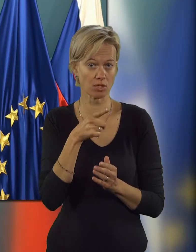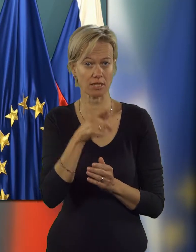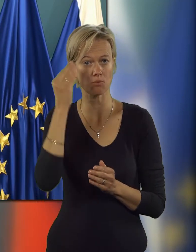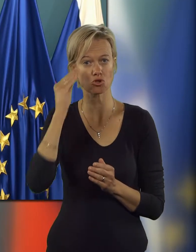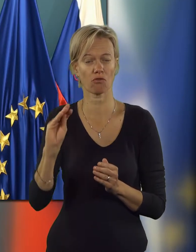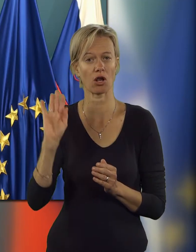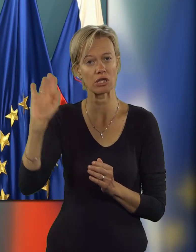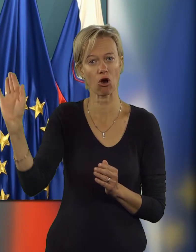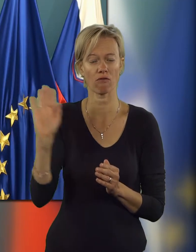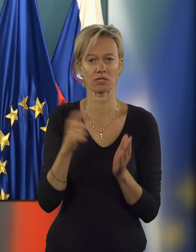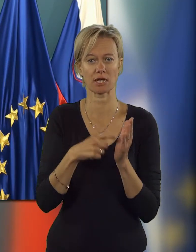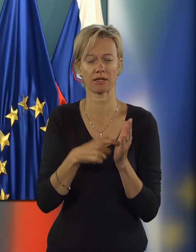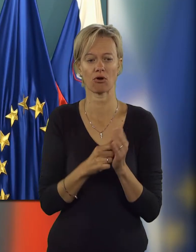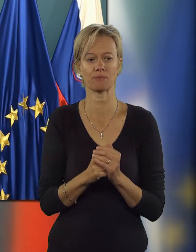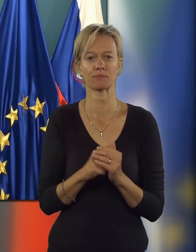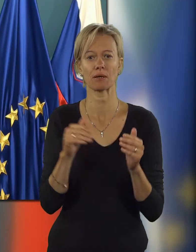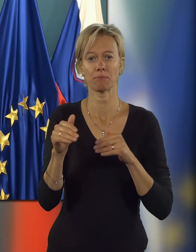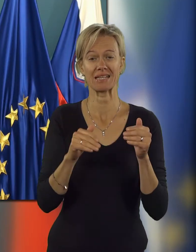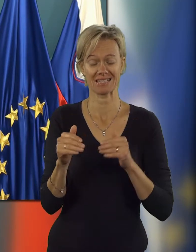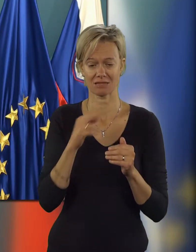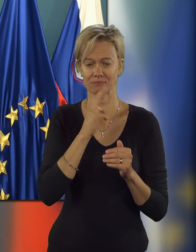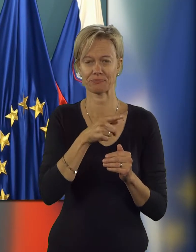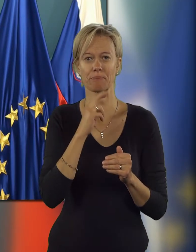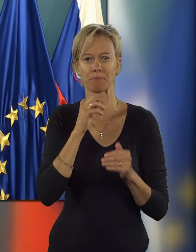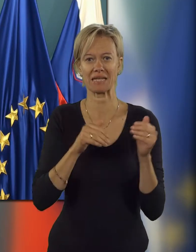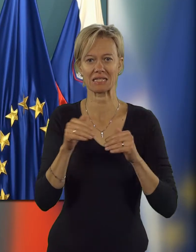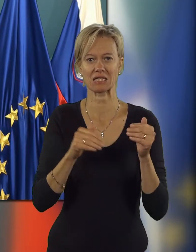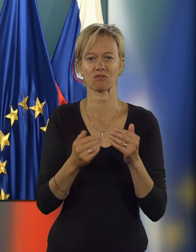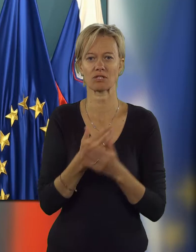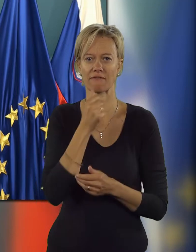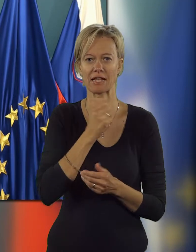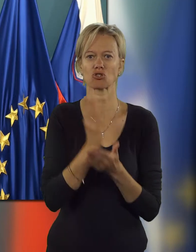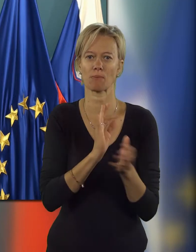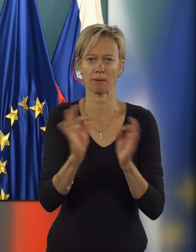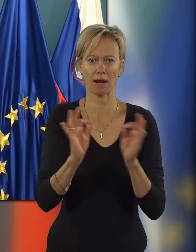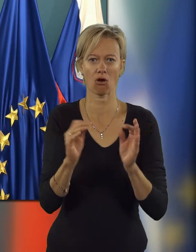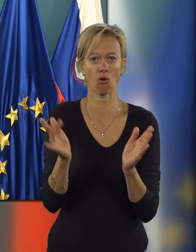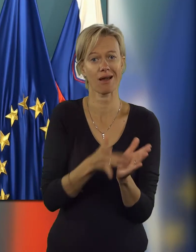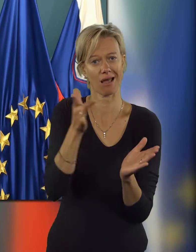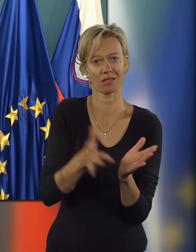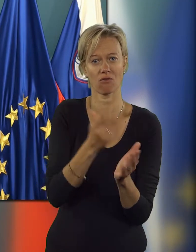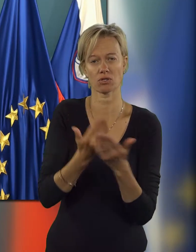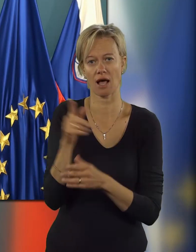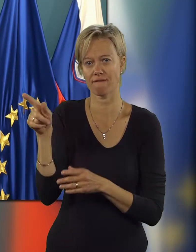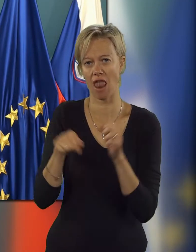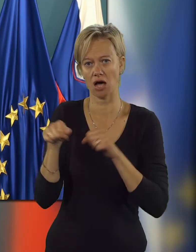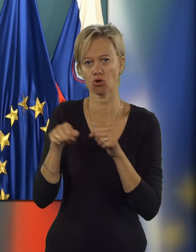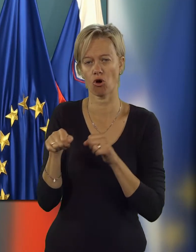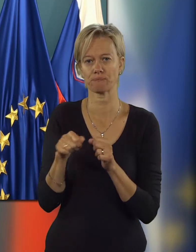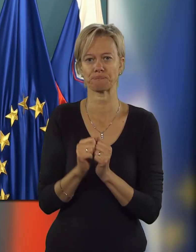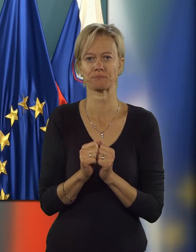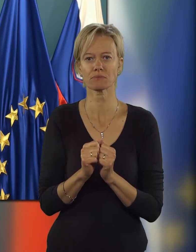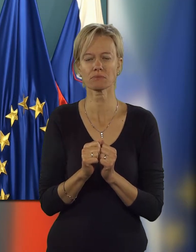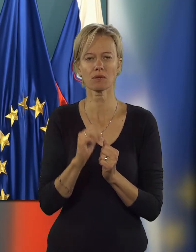njihovo zahtevo? Ministrstvo za finance je že pripravilo gradivo za vlado